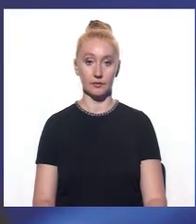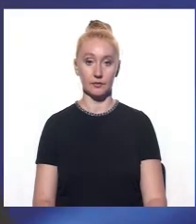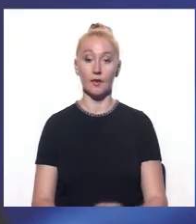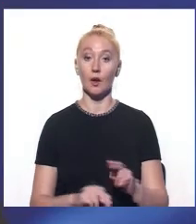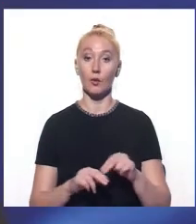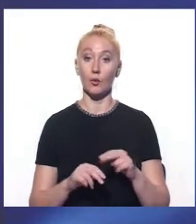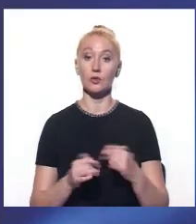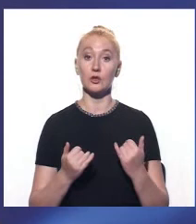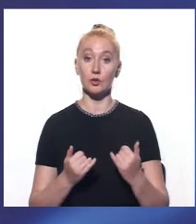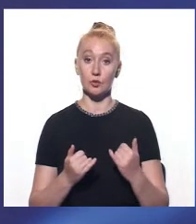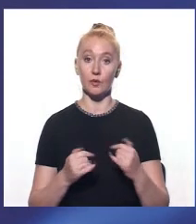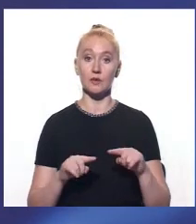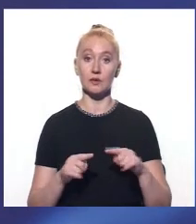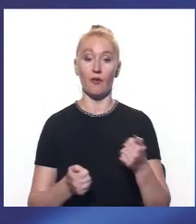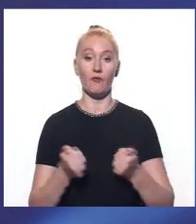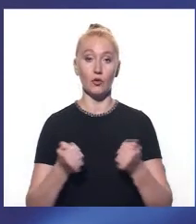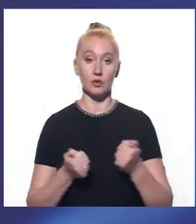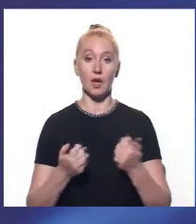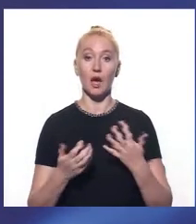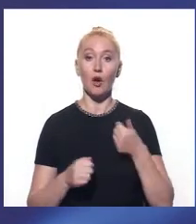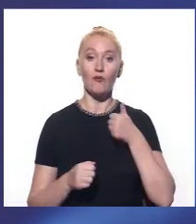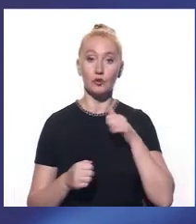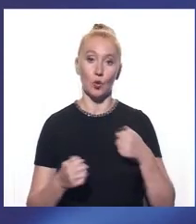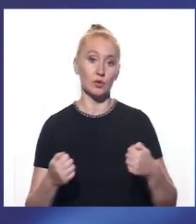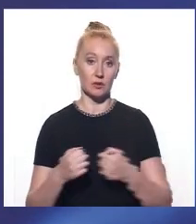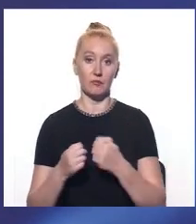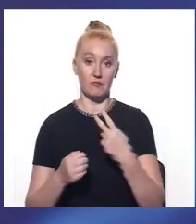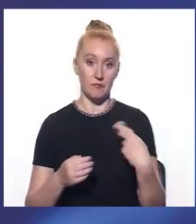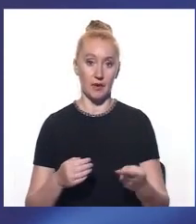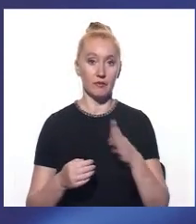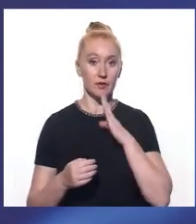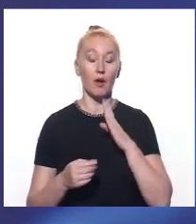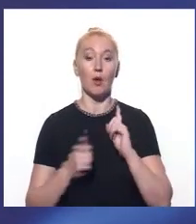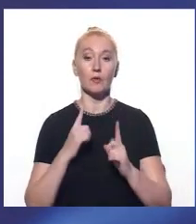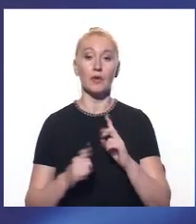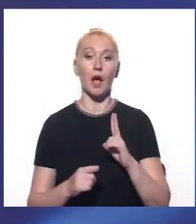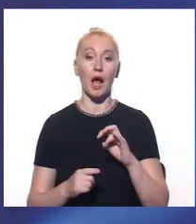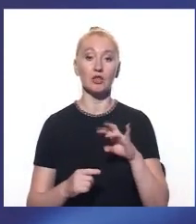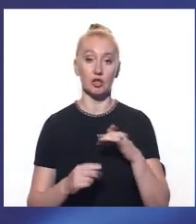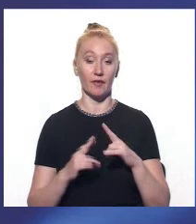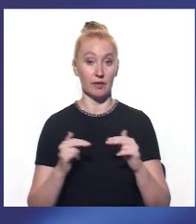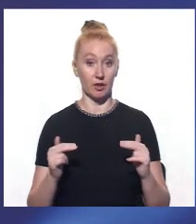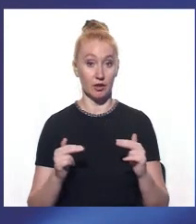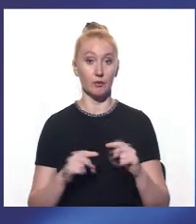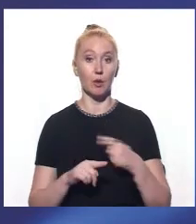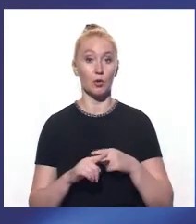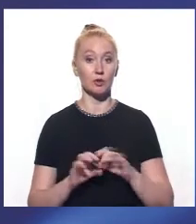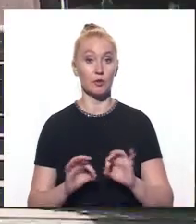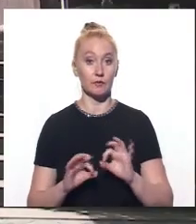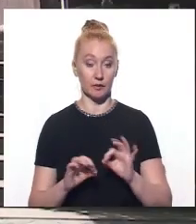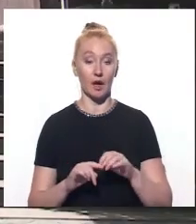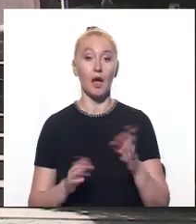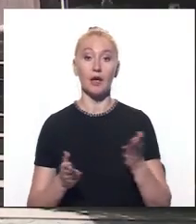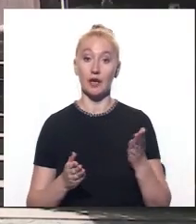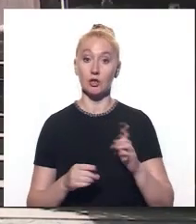Поліція сьогодні затримала водія, який вчора збив дівчину на проспекті Кавнишевського у Дніпрі. Про це розповіла